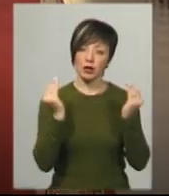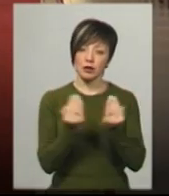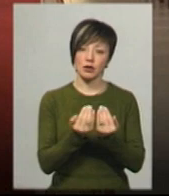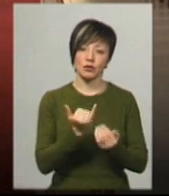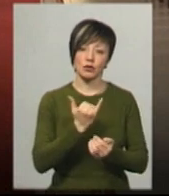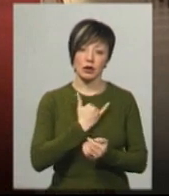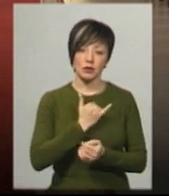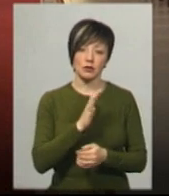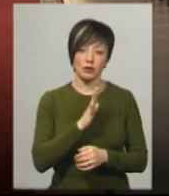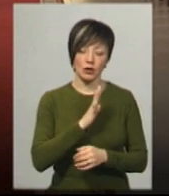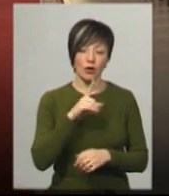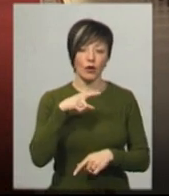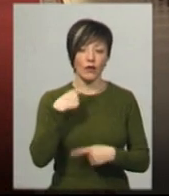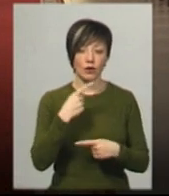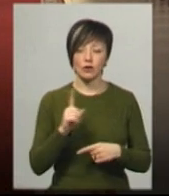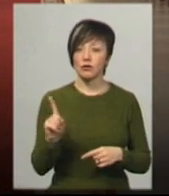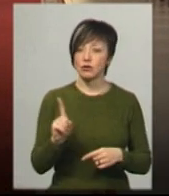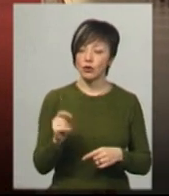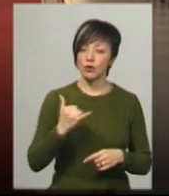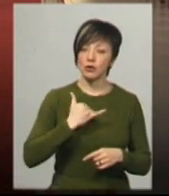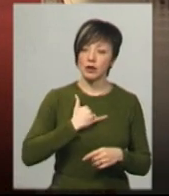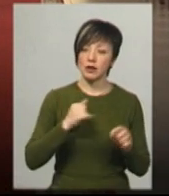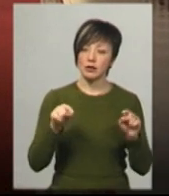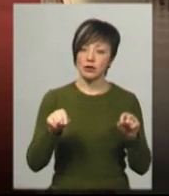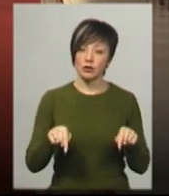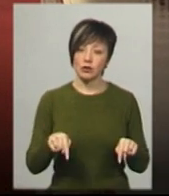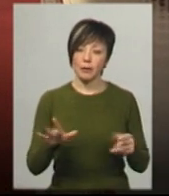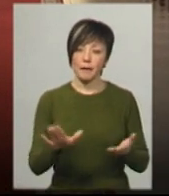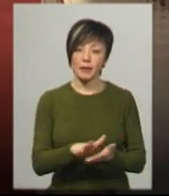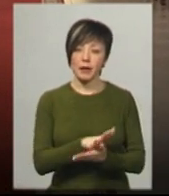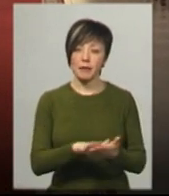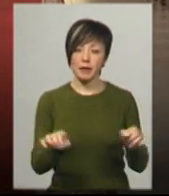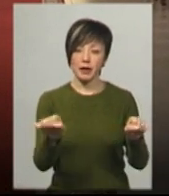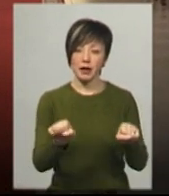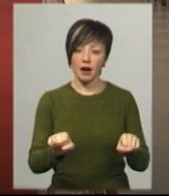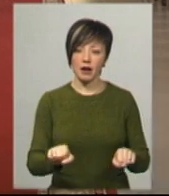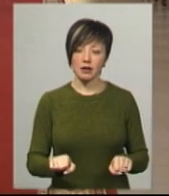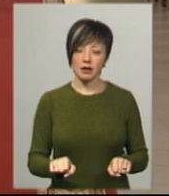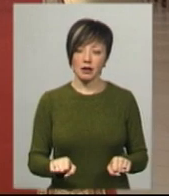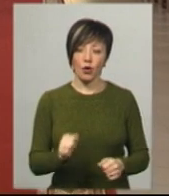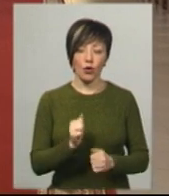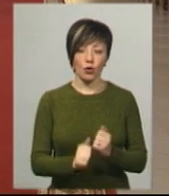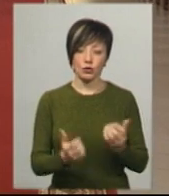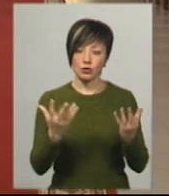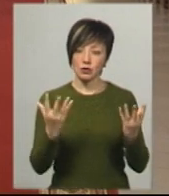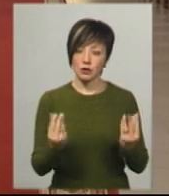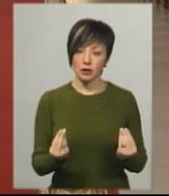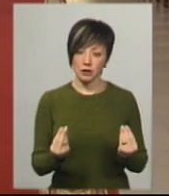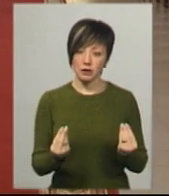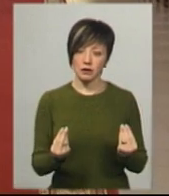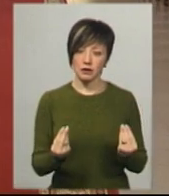так як було, говорив, про це, що в нас тут прибирання проходить кожного дня з